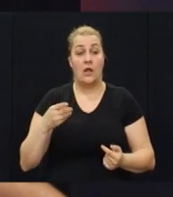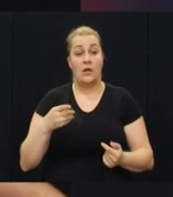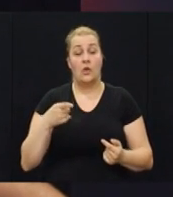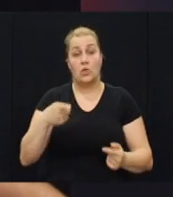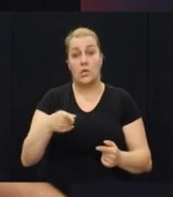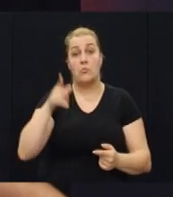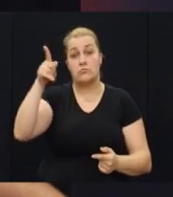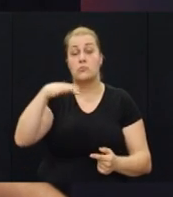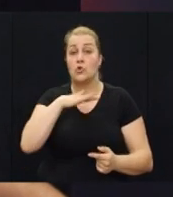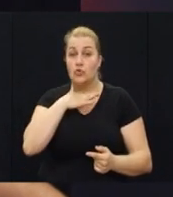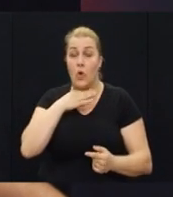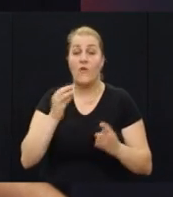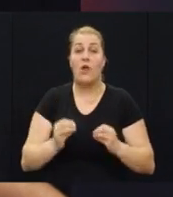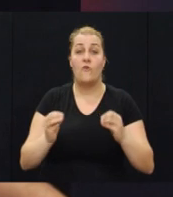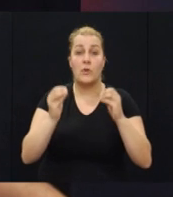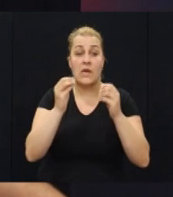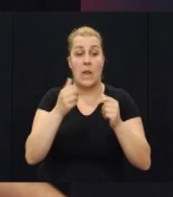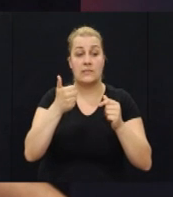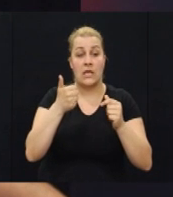školovanju se tamo formirala